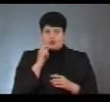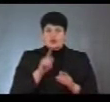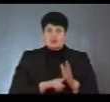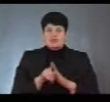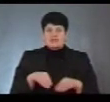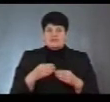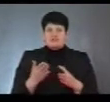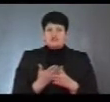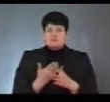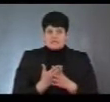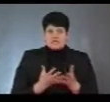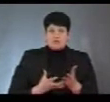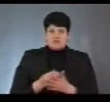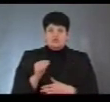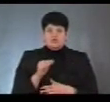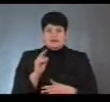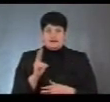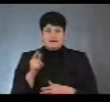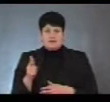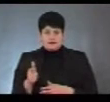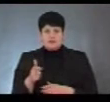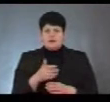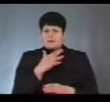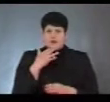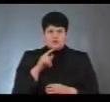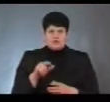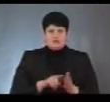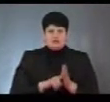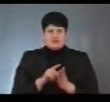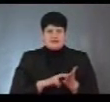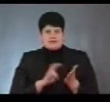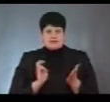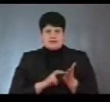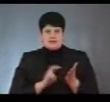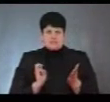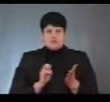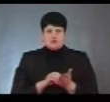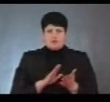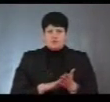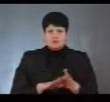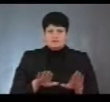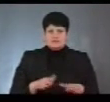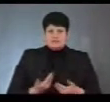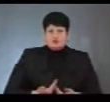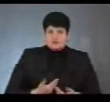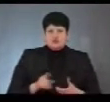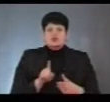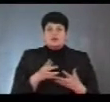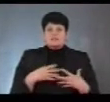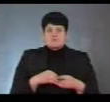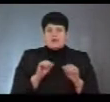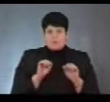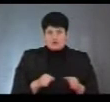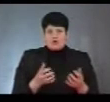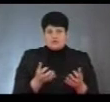субсидії на оплату комунальних послуг, дуже багато громадян почали зніматися з обліку зі свого місця проживання, щоб сім'я отримувала